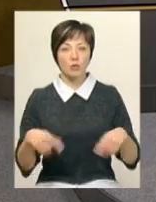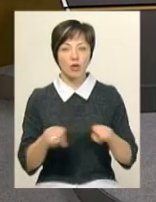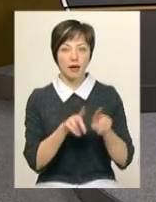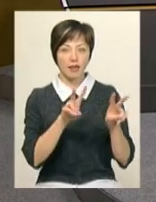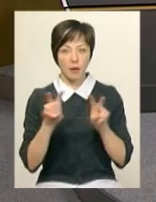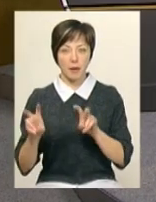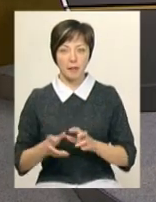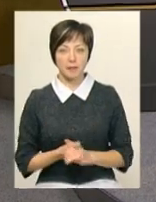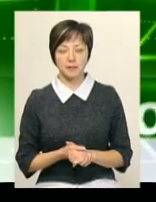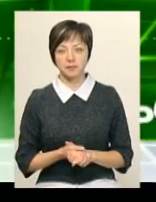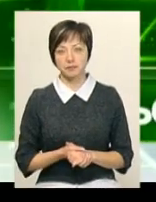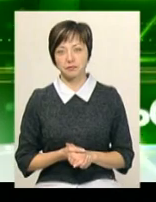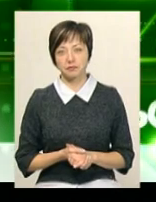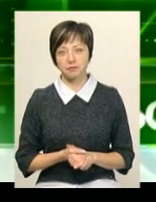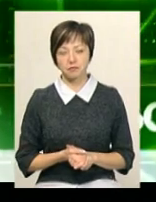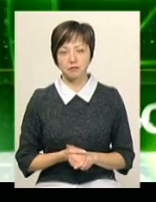такі теми.